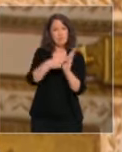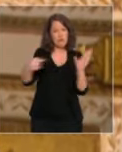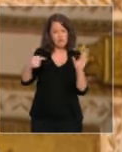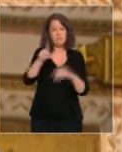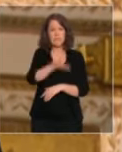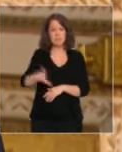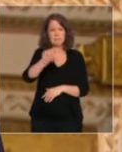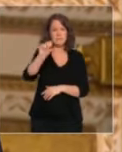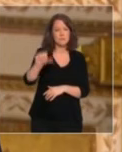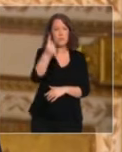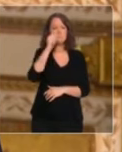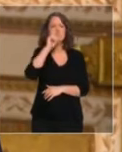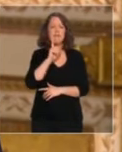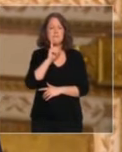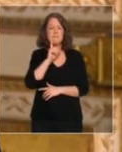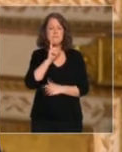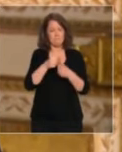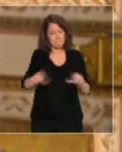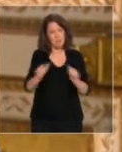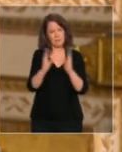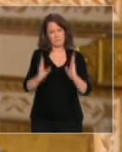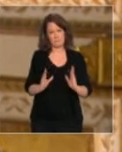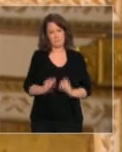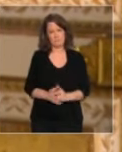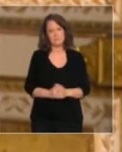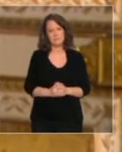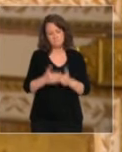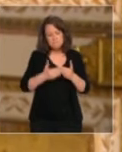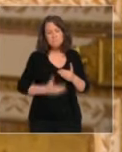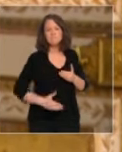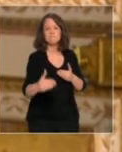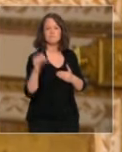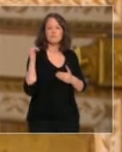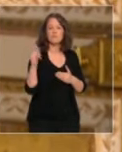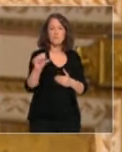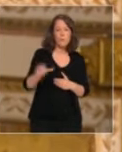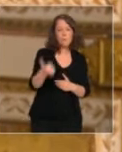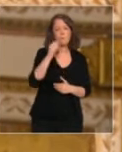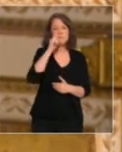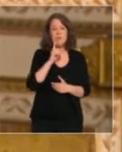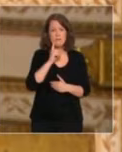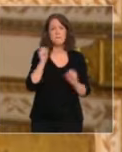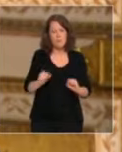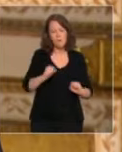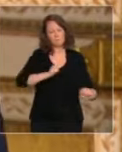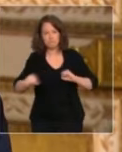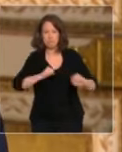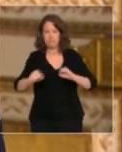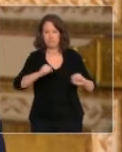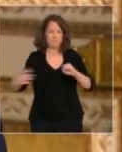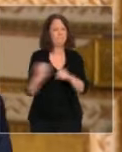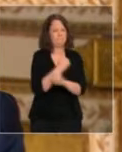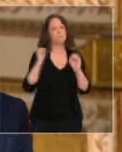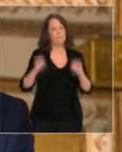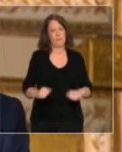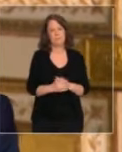mai. C'est durant cette période le seul moyen d'agir efficacement. C'est la condition